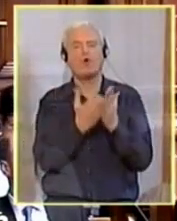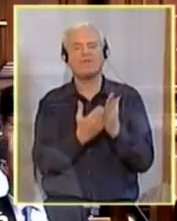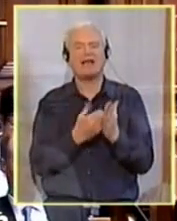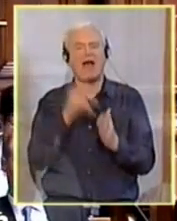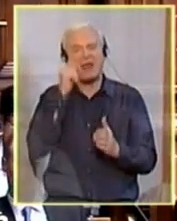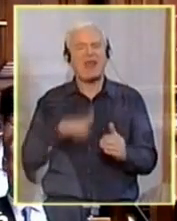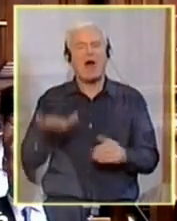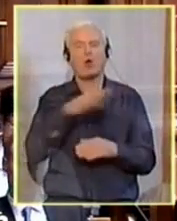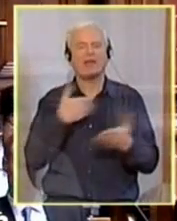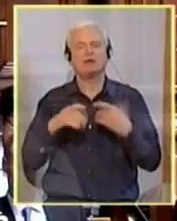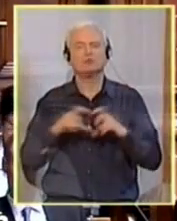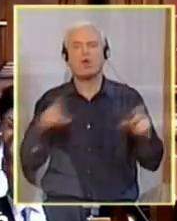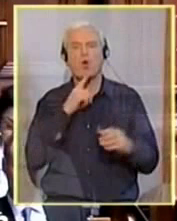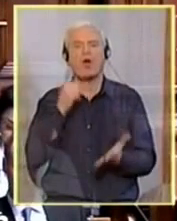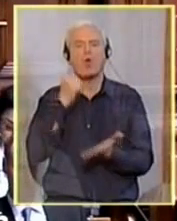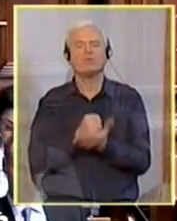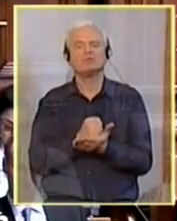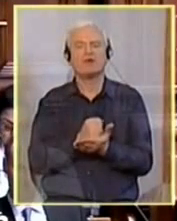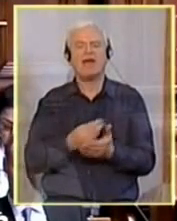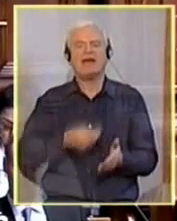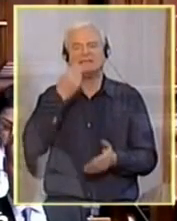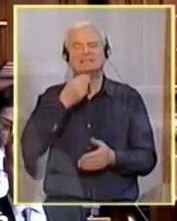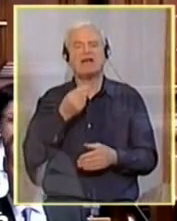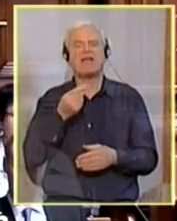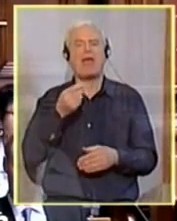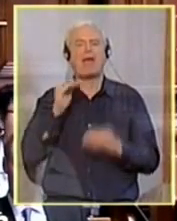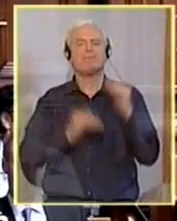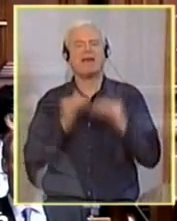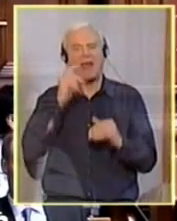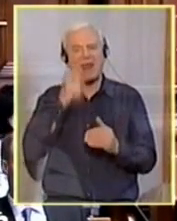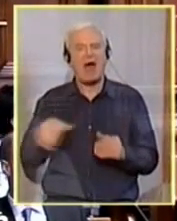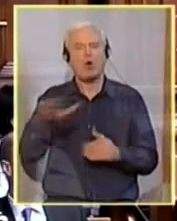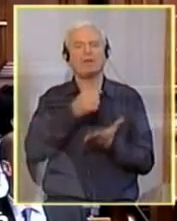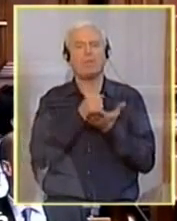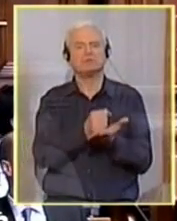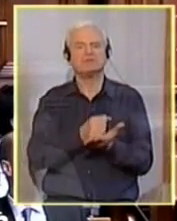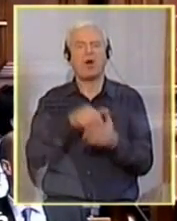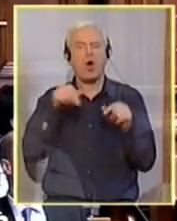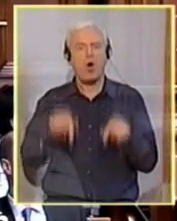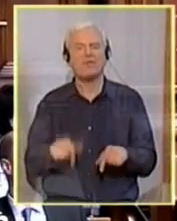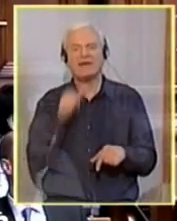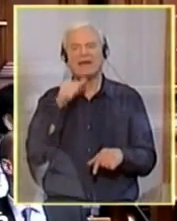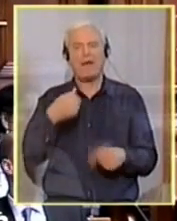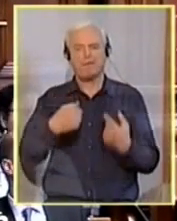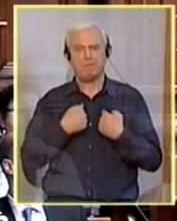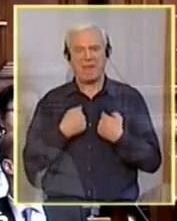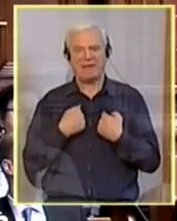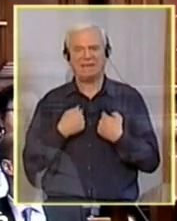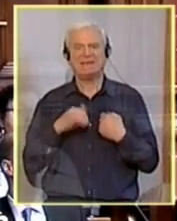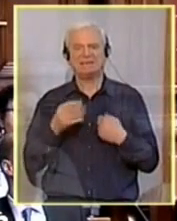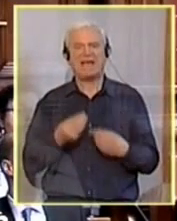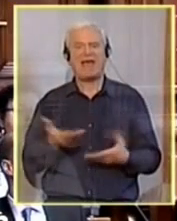izricanje mera narodnim poslanicima u Narodnoj skupštini i time što ste meni izrekli ovde dve